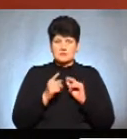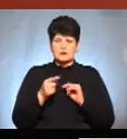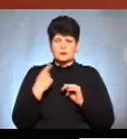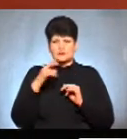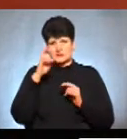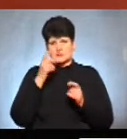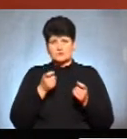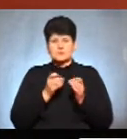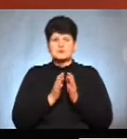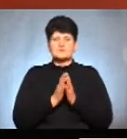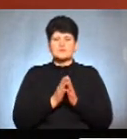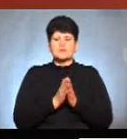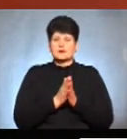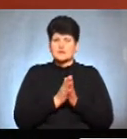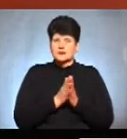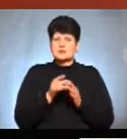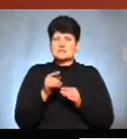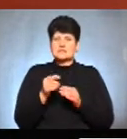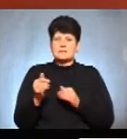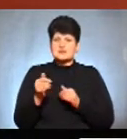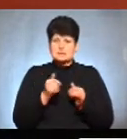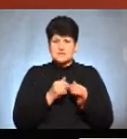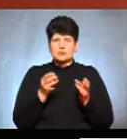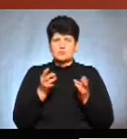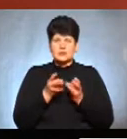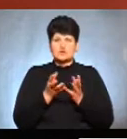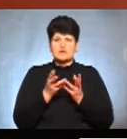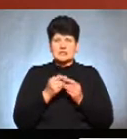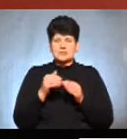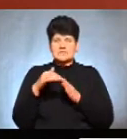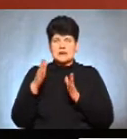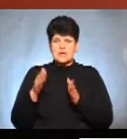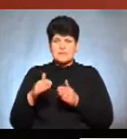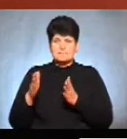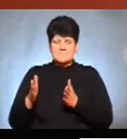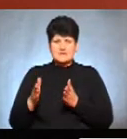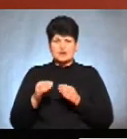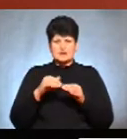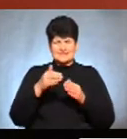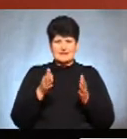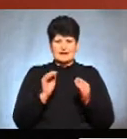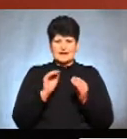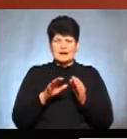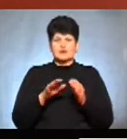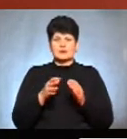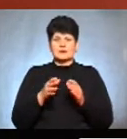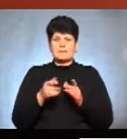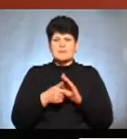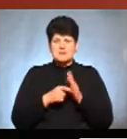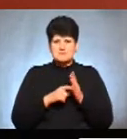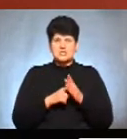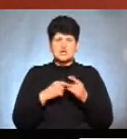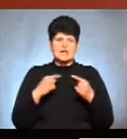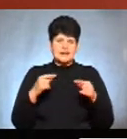державної адміністрації з приводу забезпечення необхідною кількістю і кабінок, і скриньок, і взагалі приміщення, і іншим